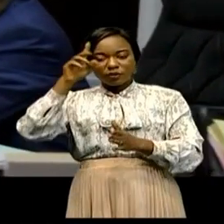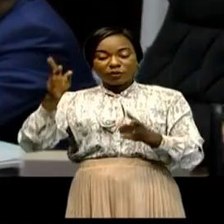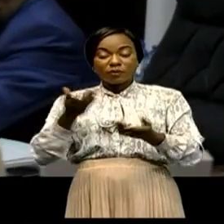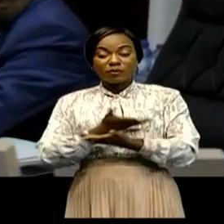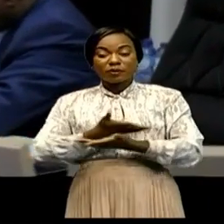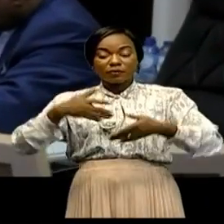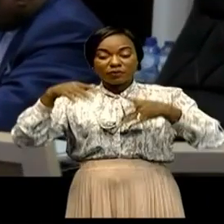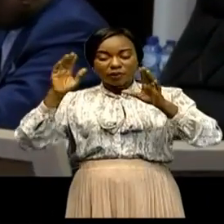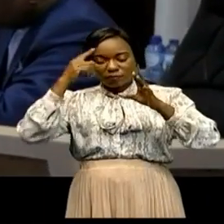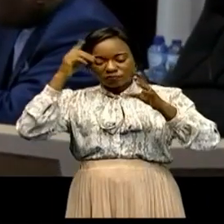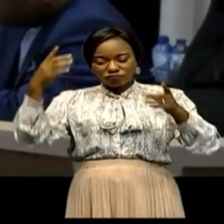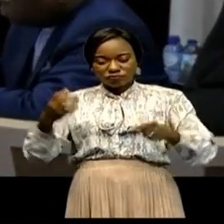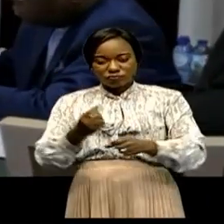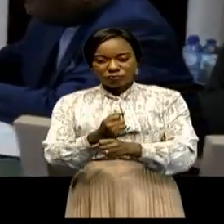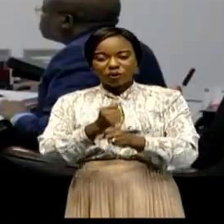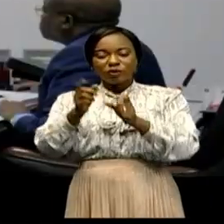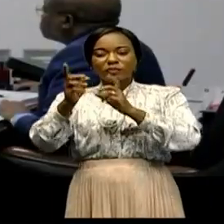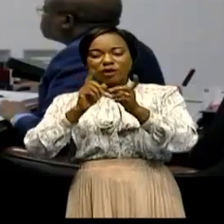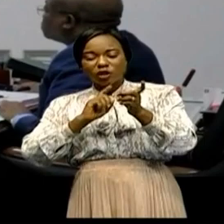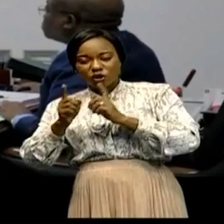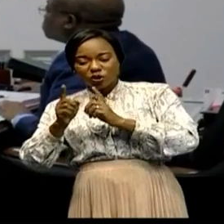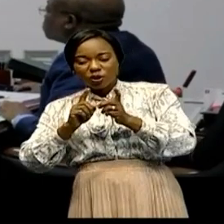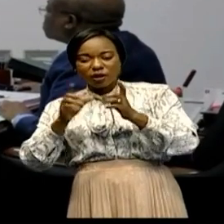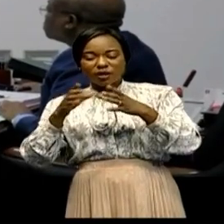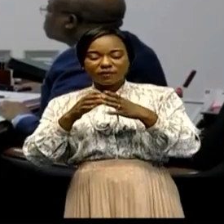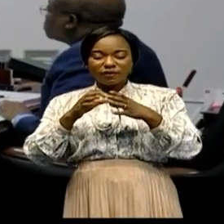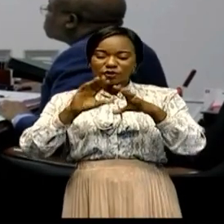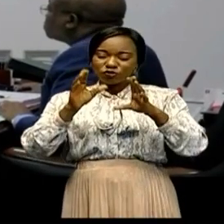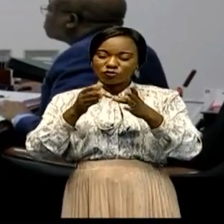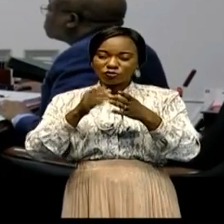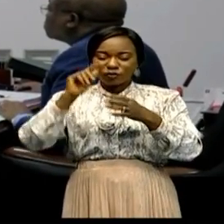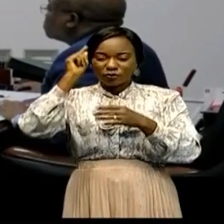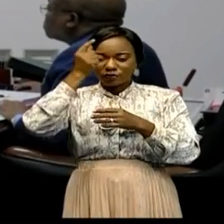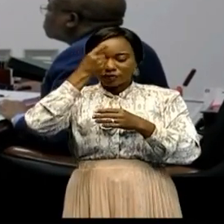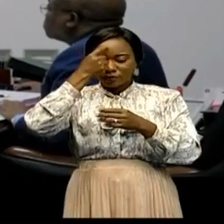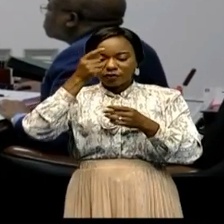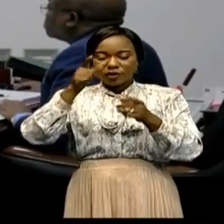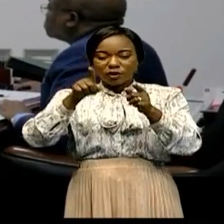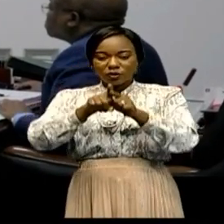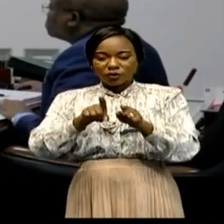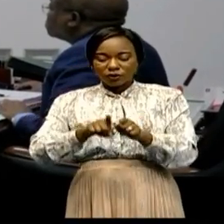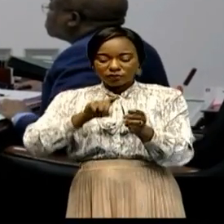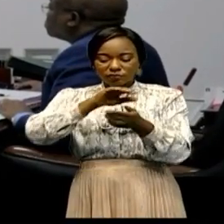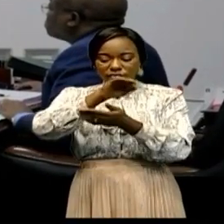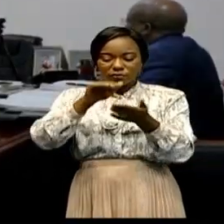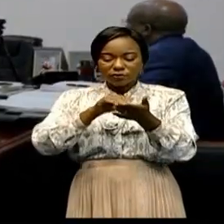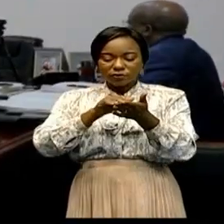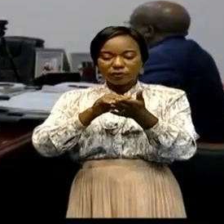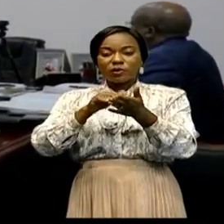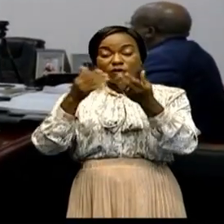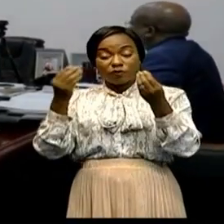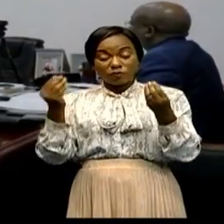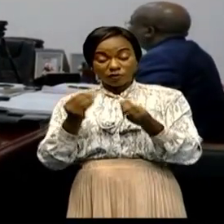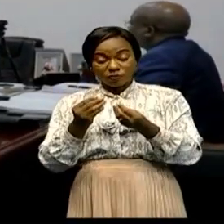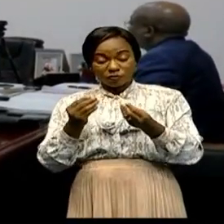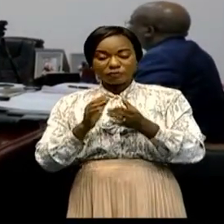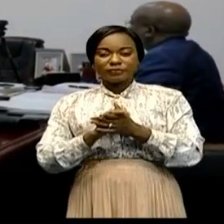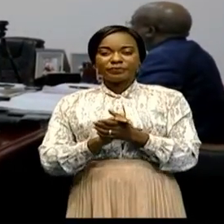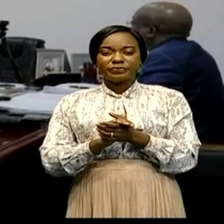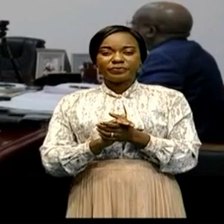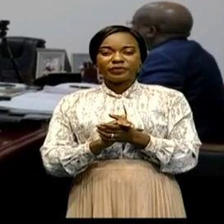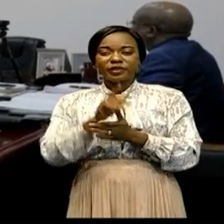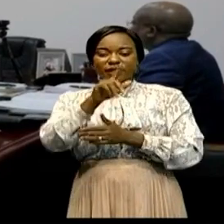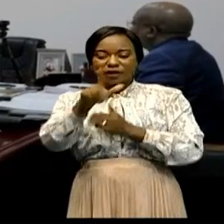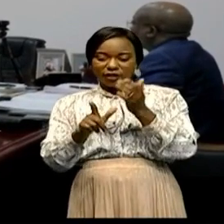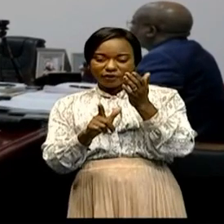autour de conclusions des concertations entre le Banque syndical et le gouvernement central à Mbouéla Lodge. Le